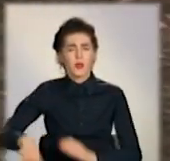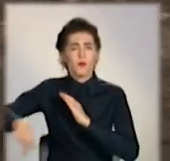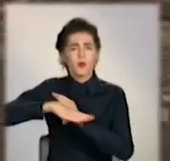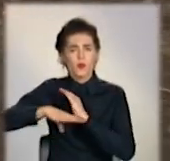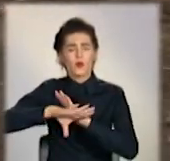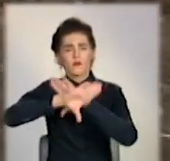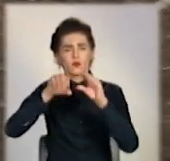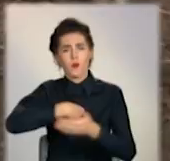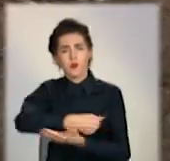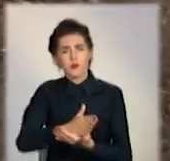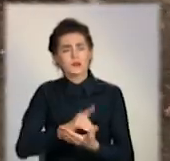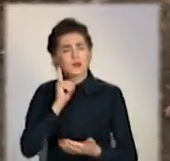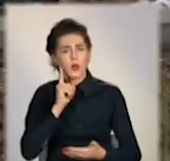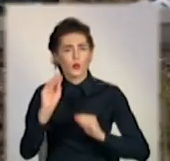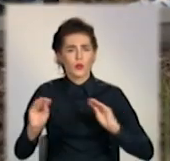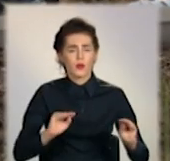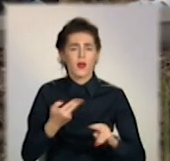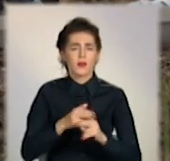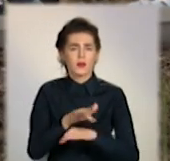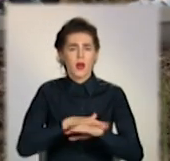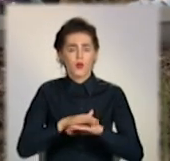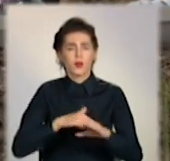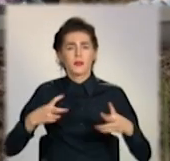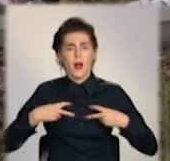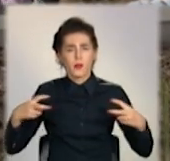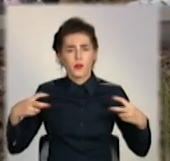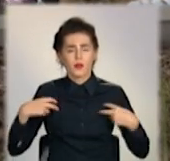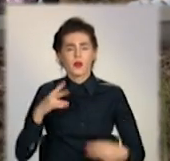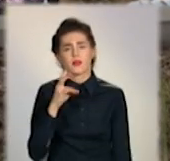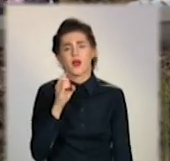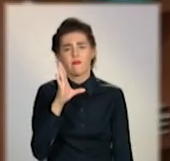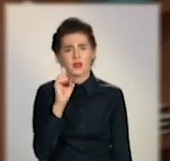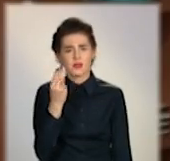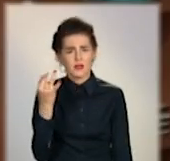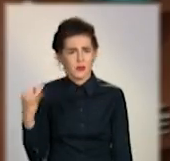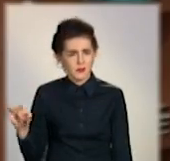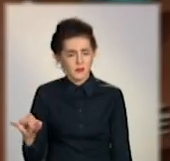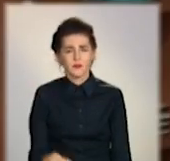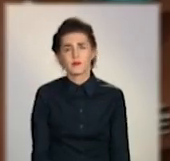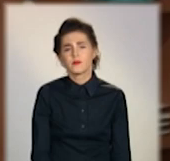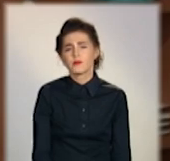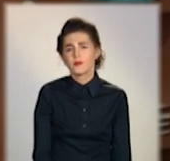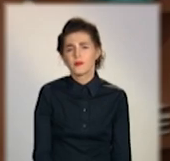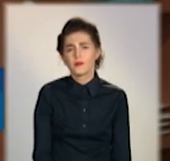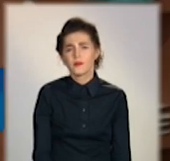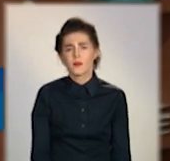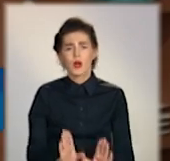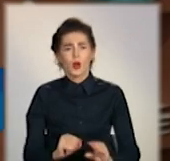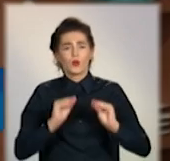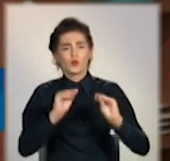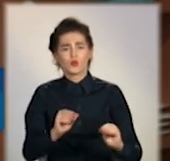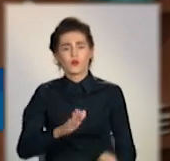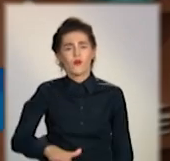облаштування та озеленення звернулися до народного депутата України Вадима Новинського. «Встановили майданчик